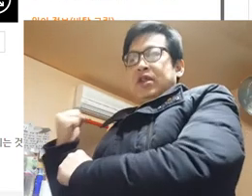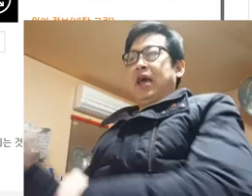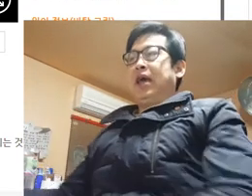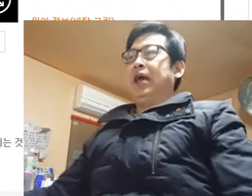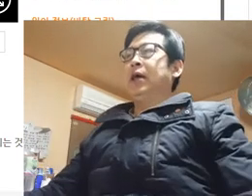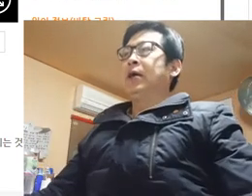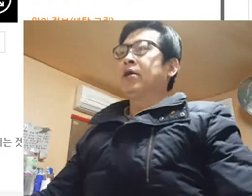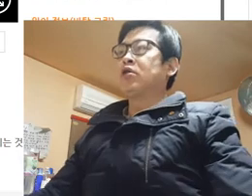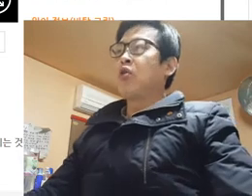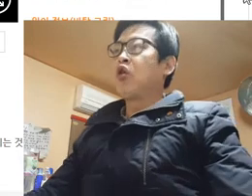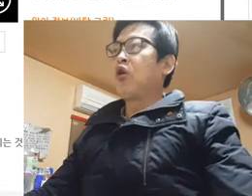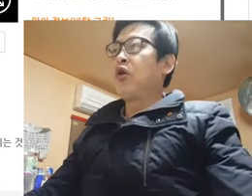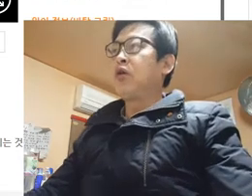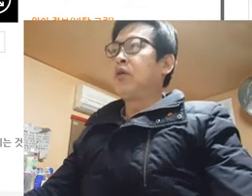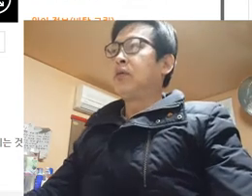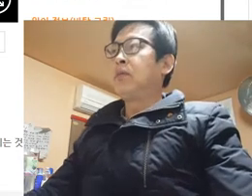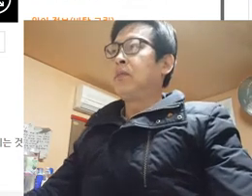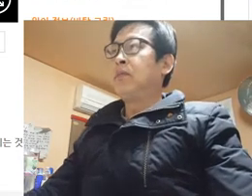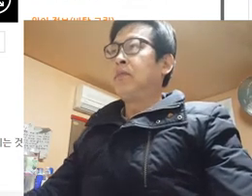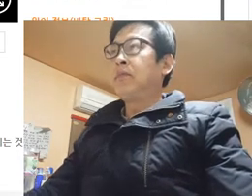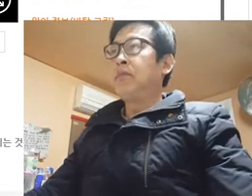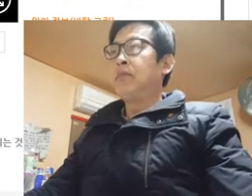좀 어려워요